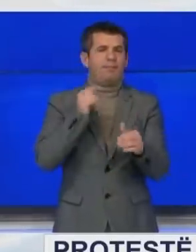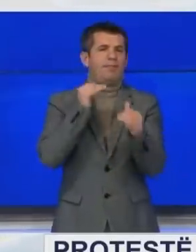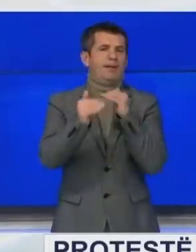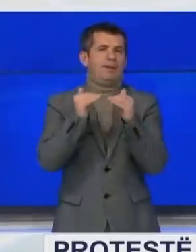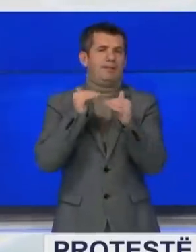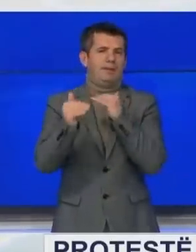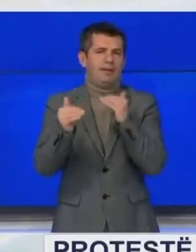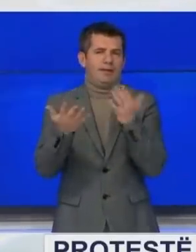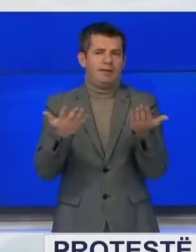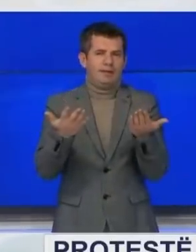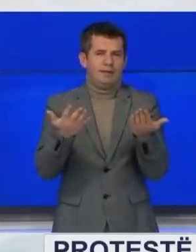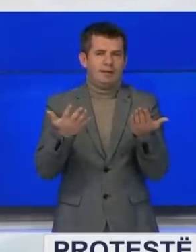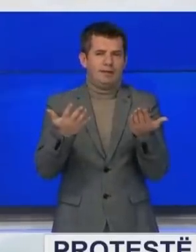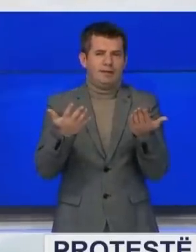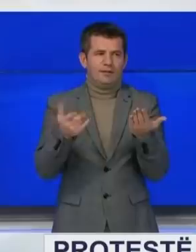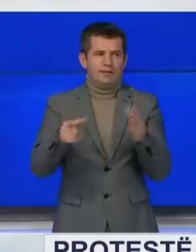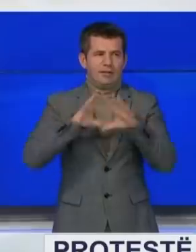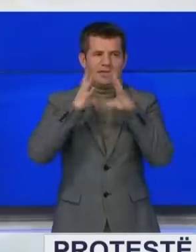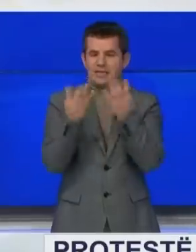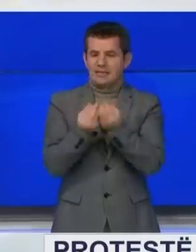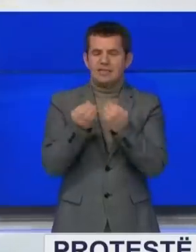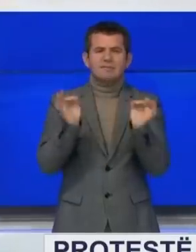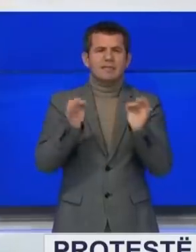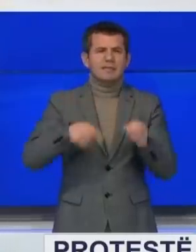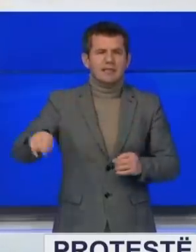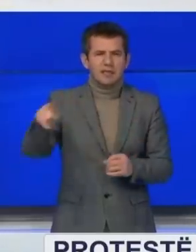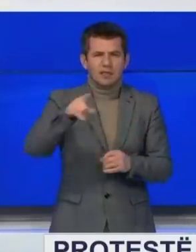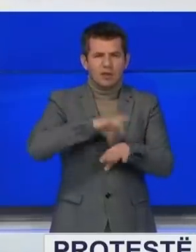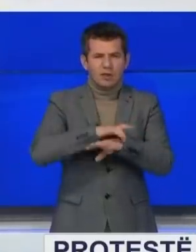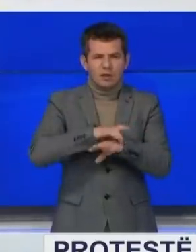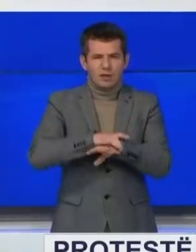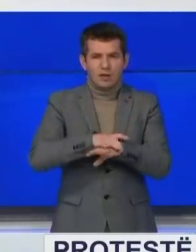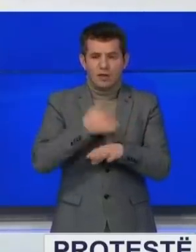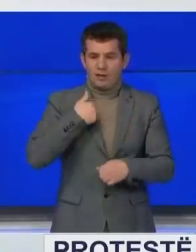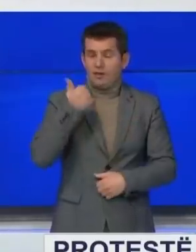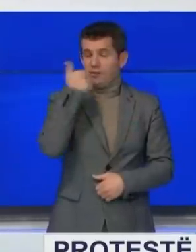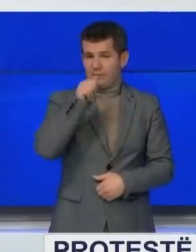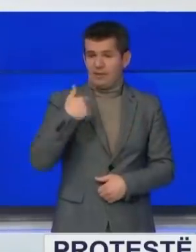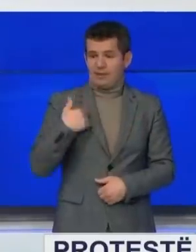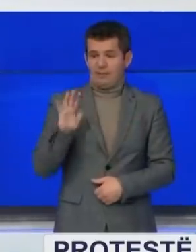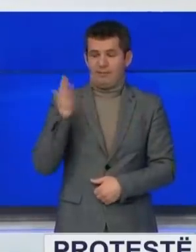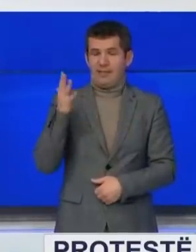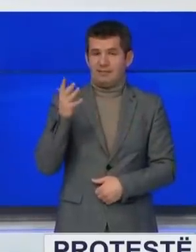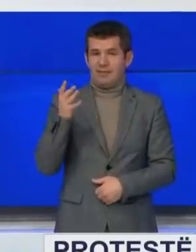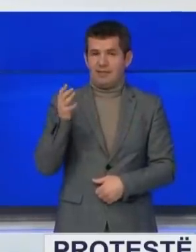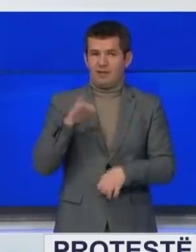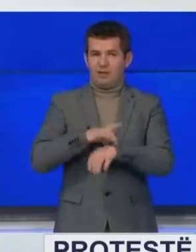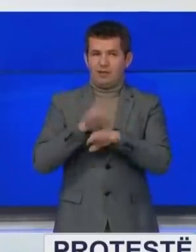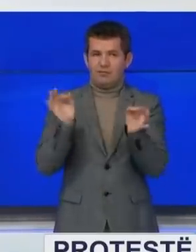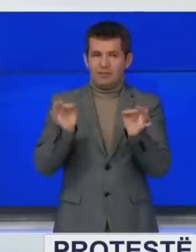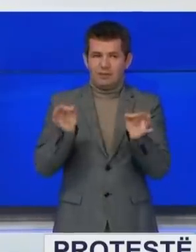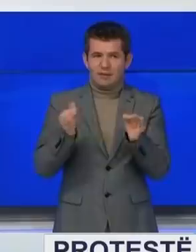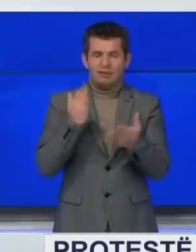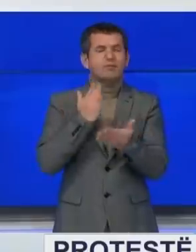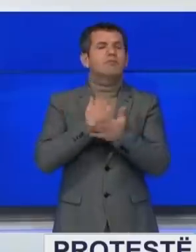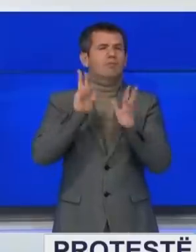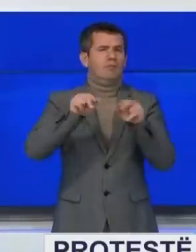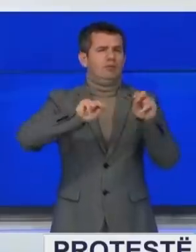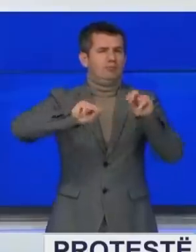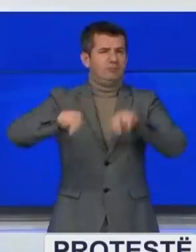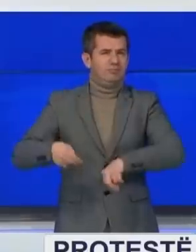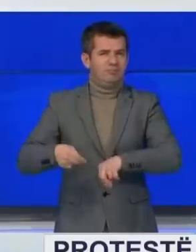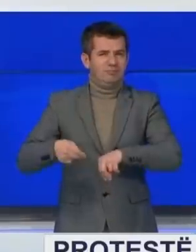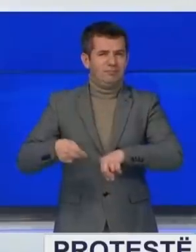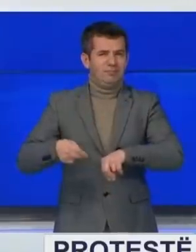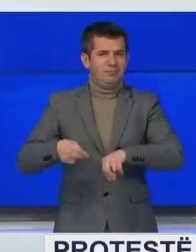barabartë ashtu si që gjithë specializantët e tjerë. Po thëmë kështu të përshkak që ne jemi 15 specializanta. E të setë i kemi nënshkru të njetat kontrata